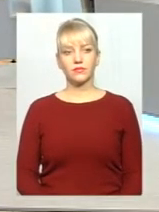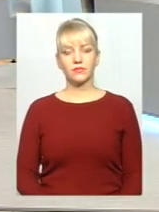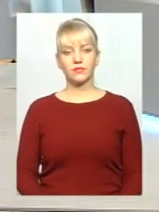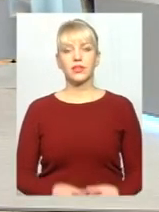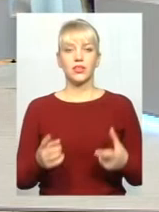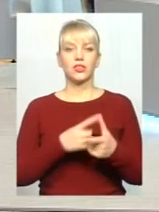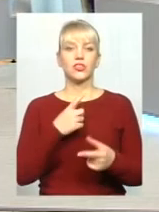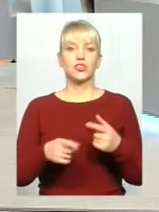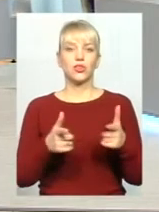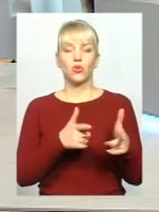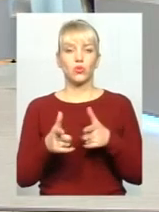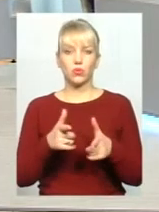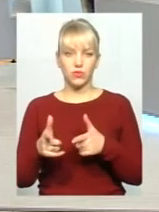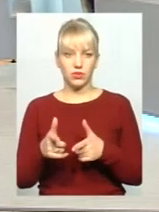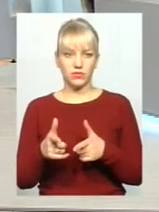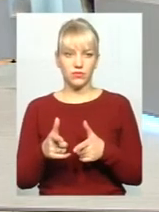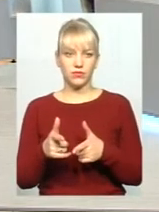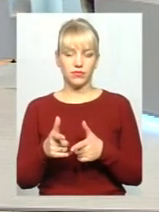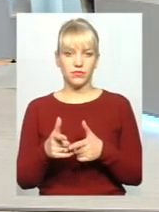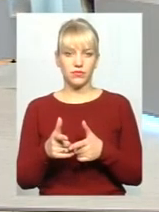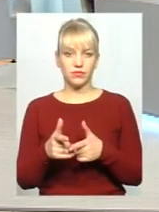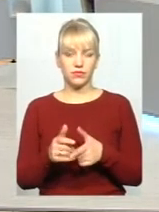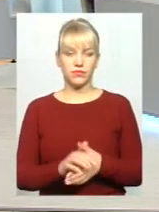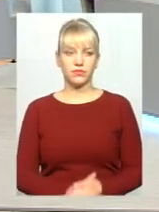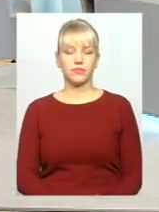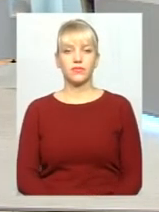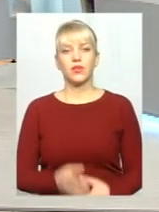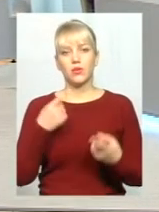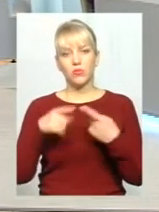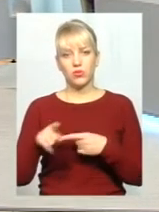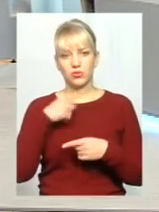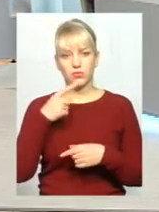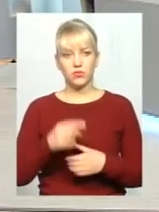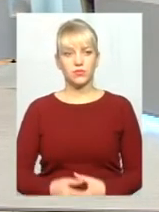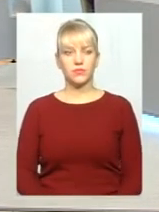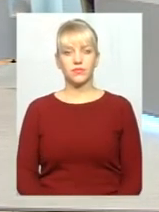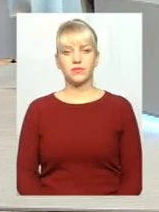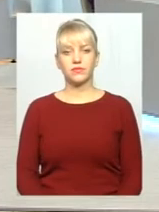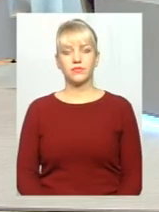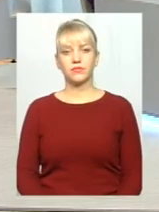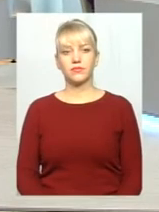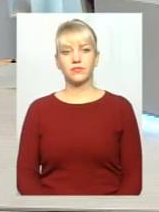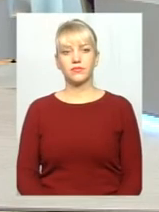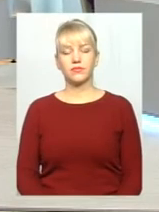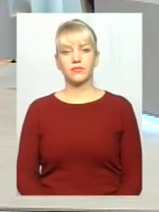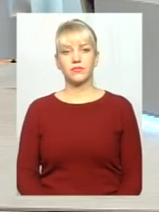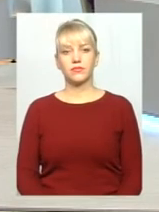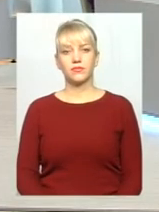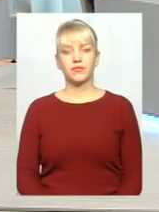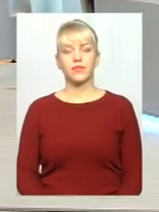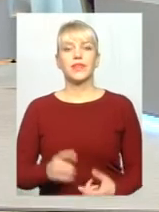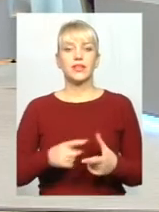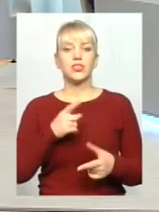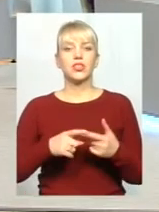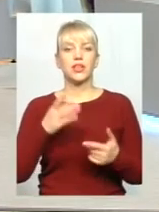Чи готові, навіть сформулюю по-іншому, пане Максимовне, це до вас, чи є